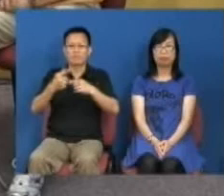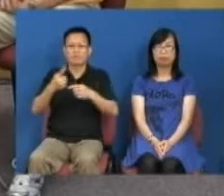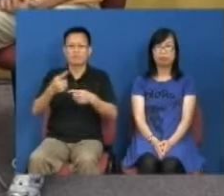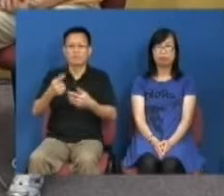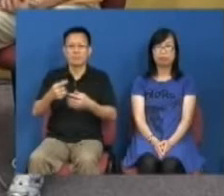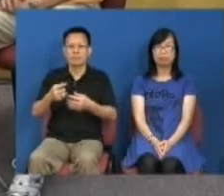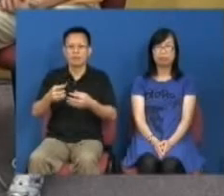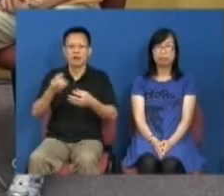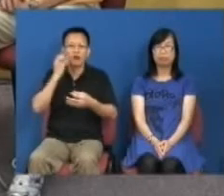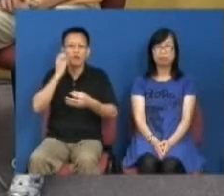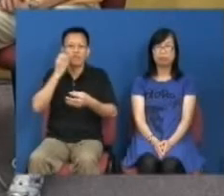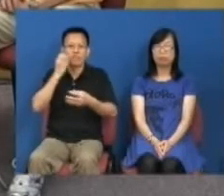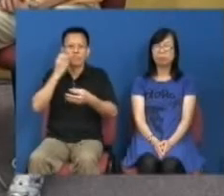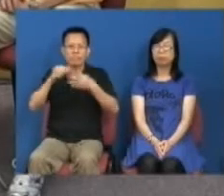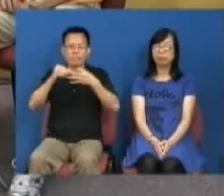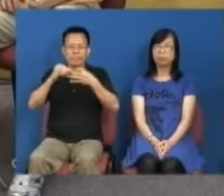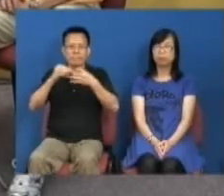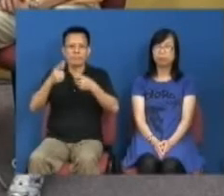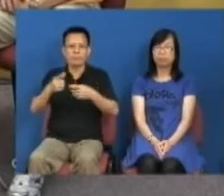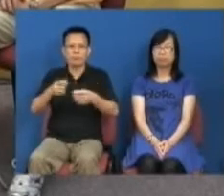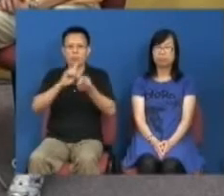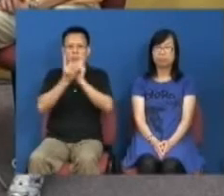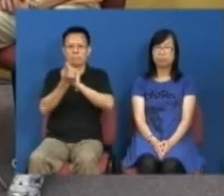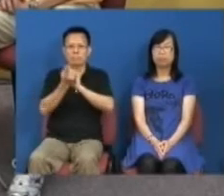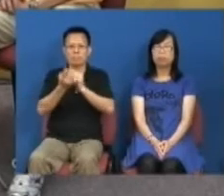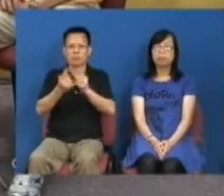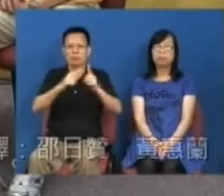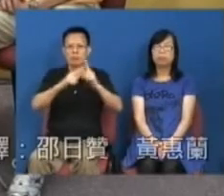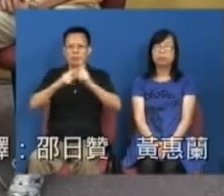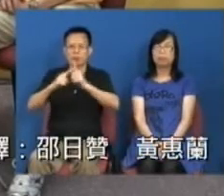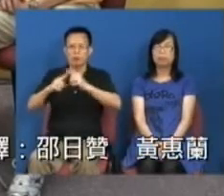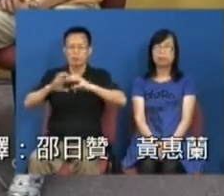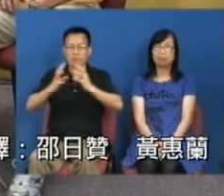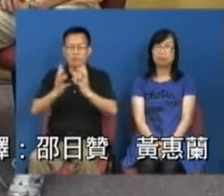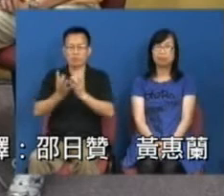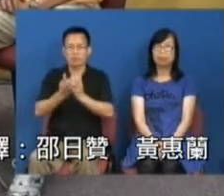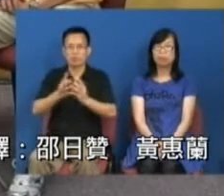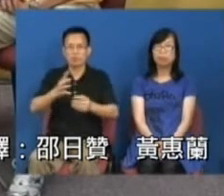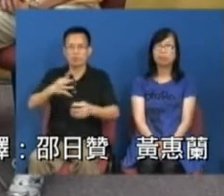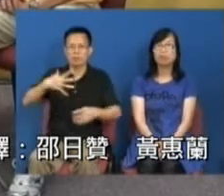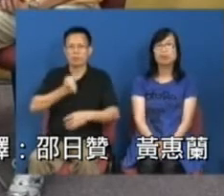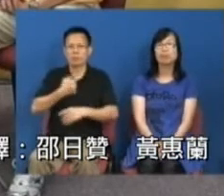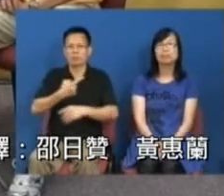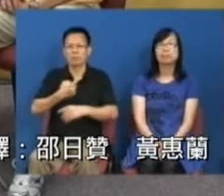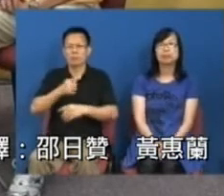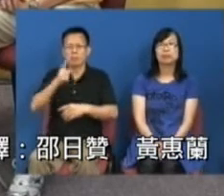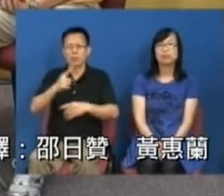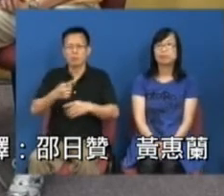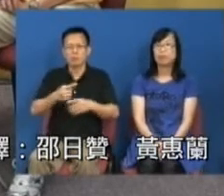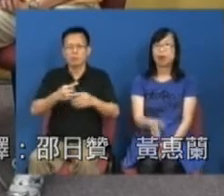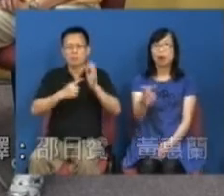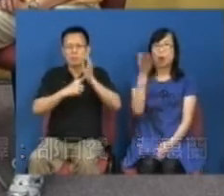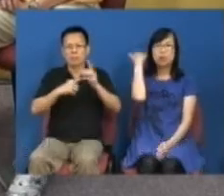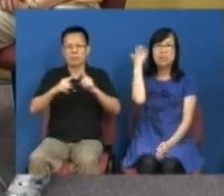你范国威今年是代表民阵的召集人就是关于七一游行的召集人但是为什么持牌人不是你的呢